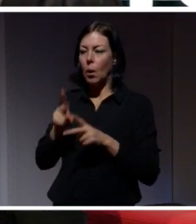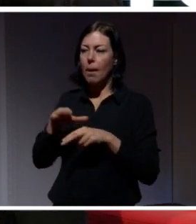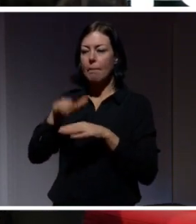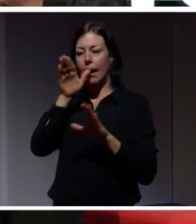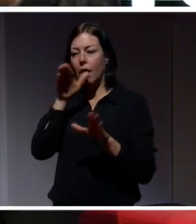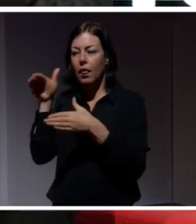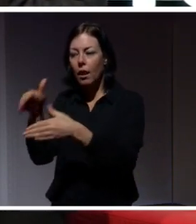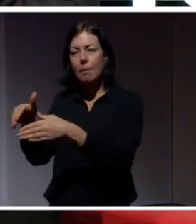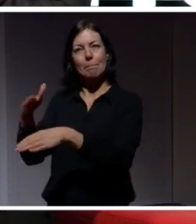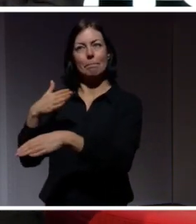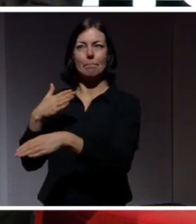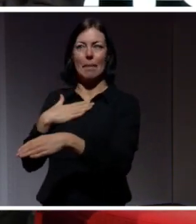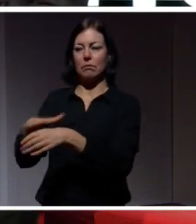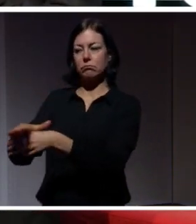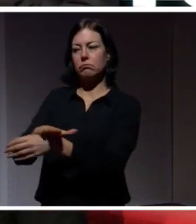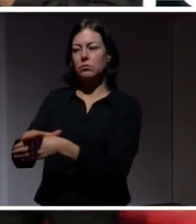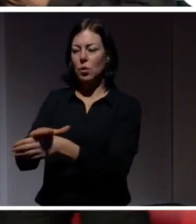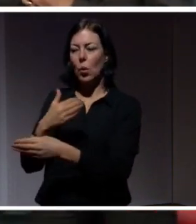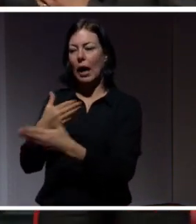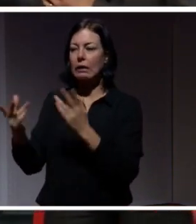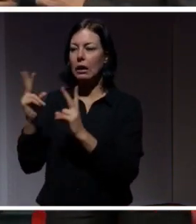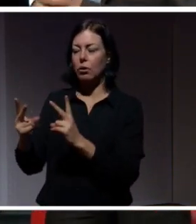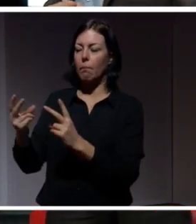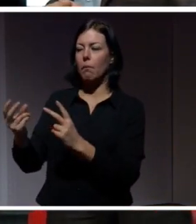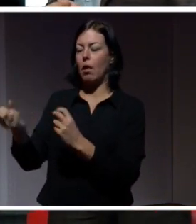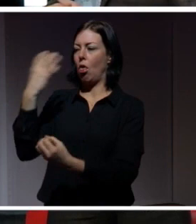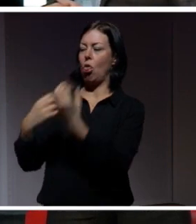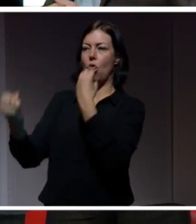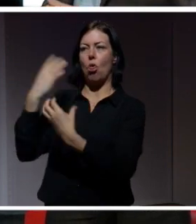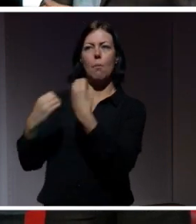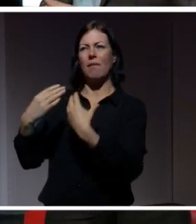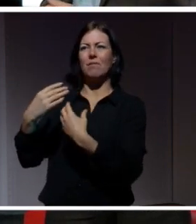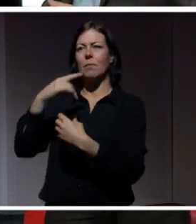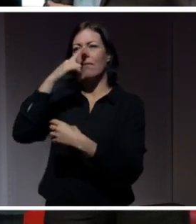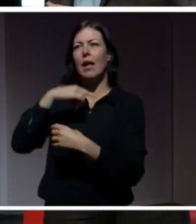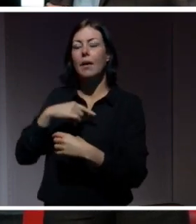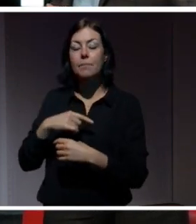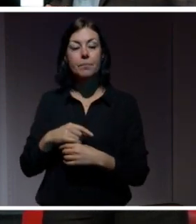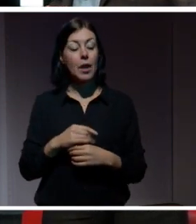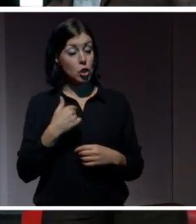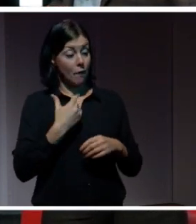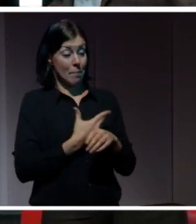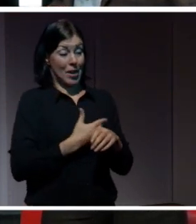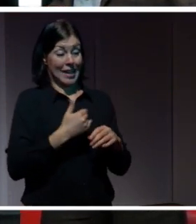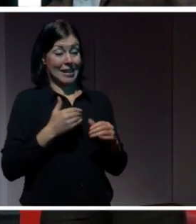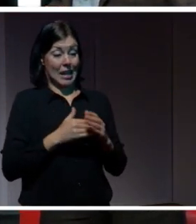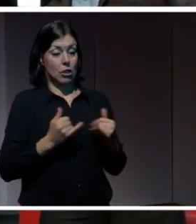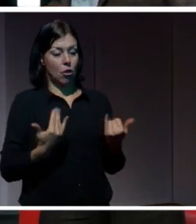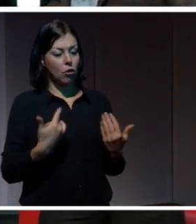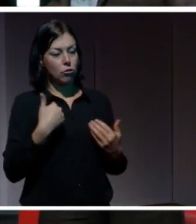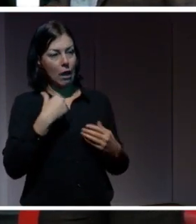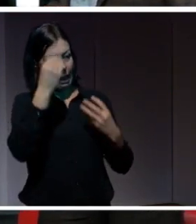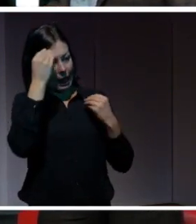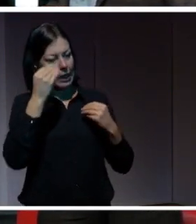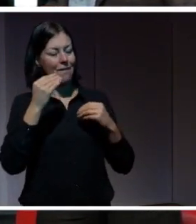gör att jag inte blir ett offer för politisk otillbörlig påverkan till exempel. När jag förberedde mig för den här dagen så lärde jag mig att jag både på Facebook